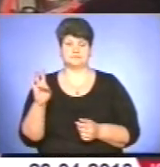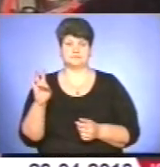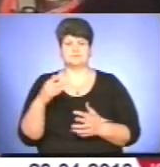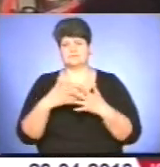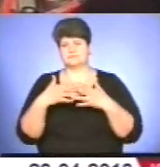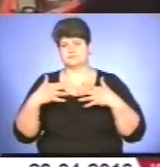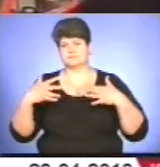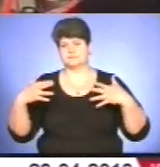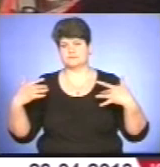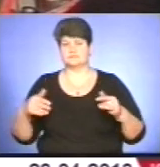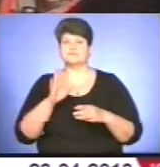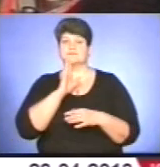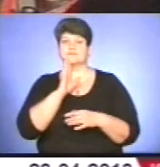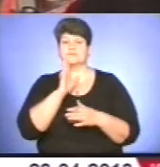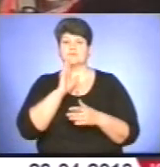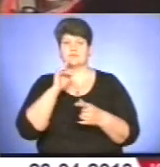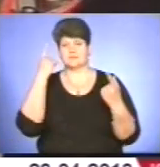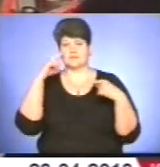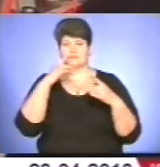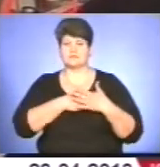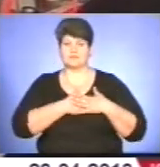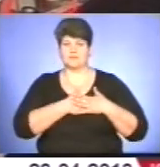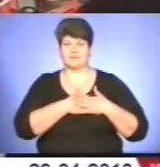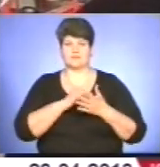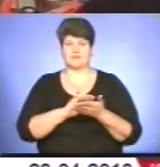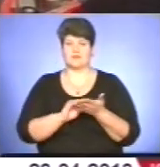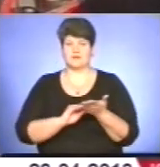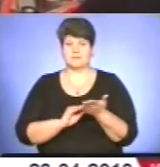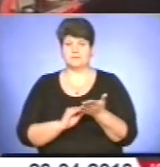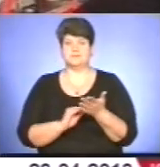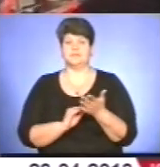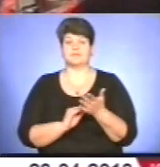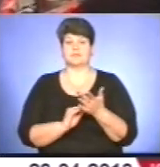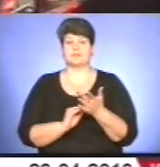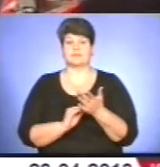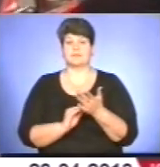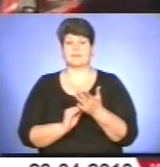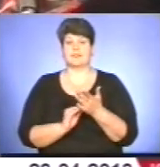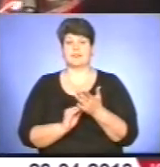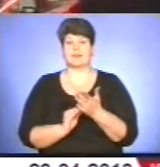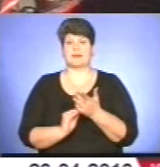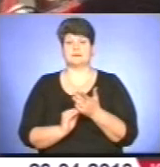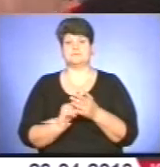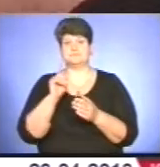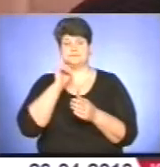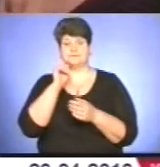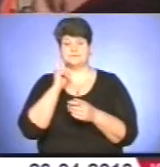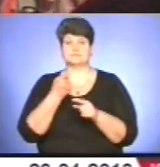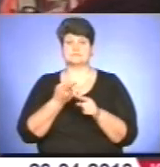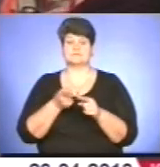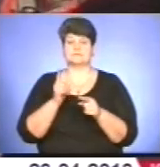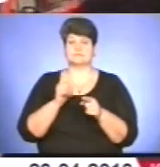далі. Оці жіночі романчики. А якщо молодше покоління, то пріоритетом є фантастика,